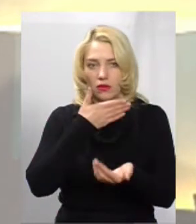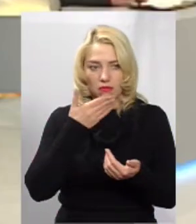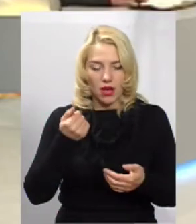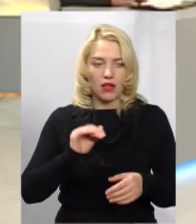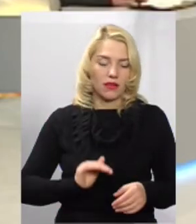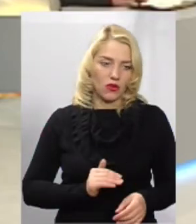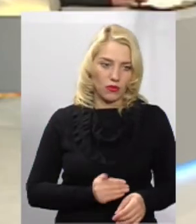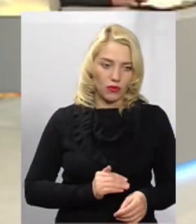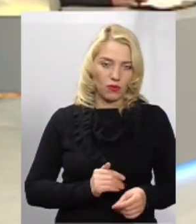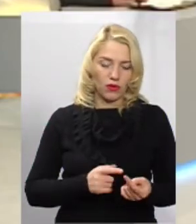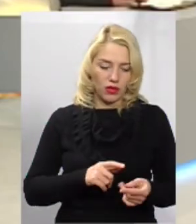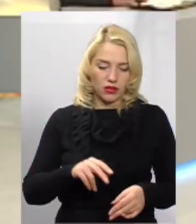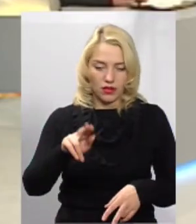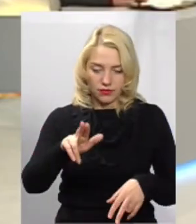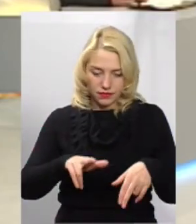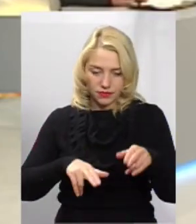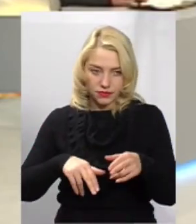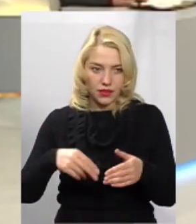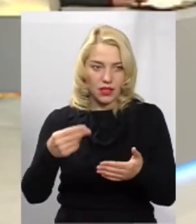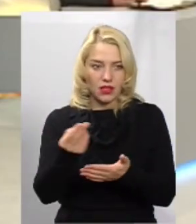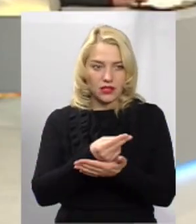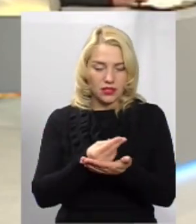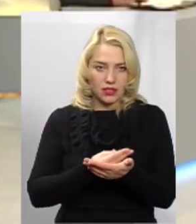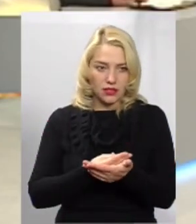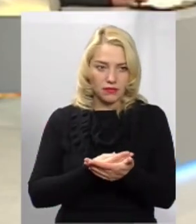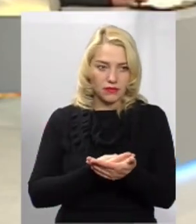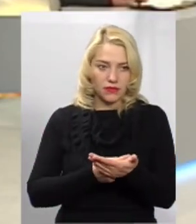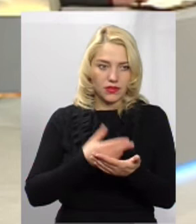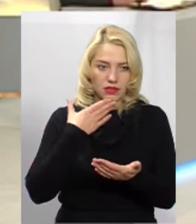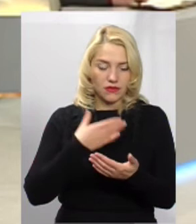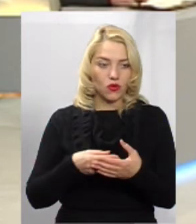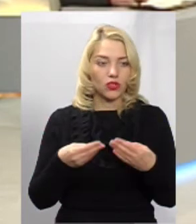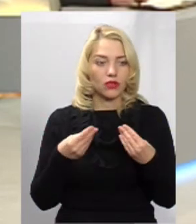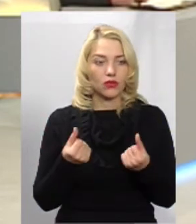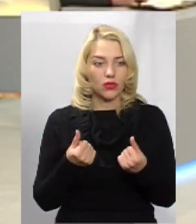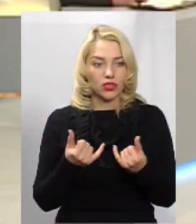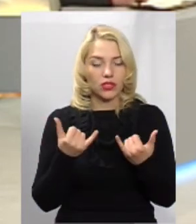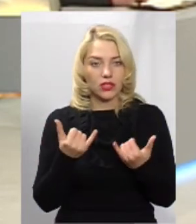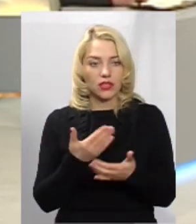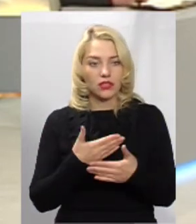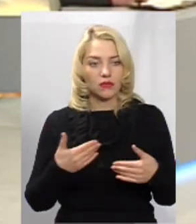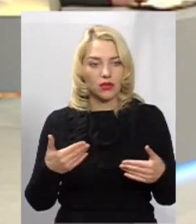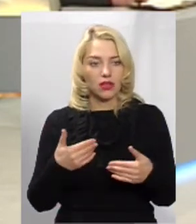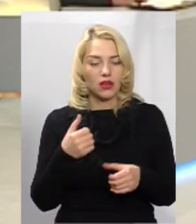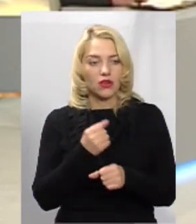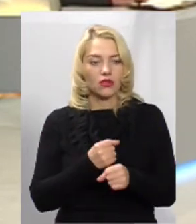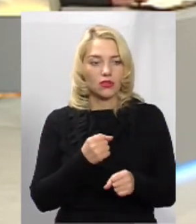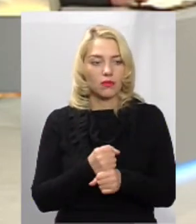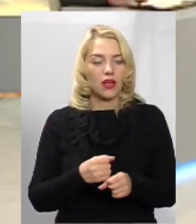підрядна організація ті велосипедики і замалювала, та, за свої ж кошти. Наразі ми розробляємо проєкт,